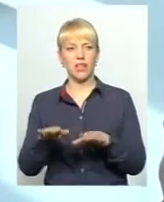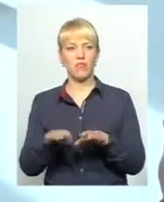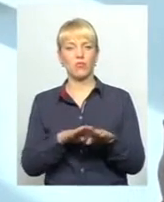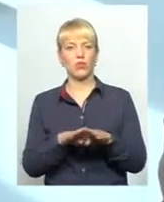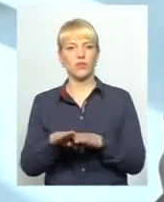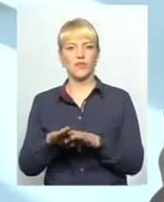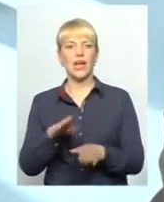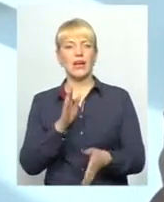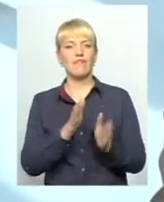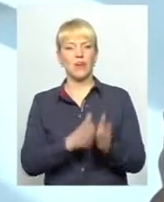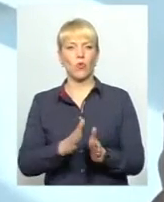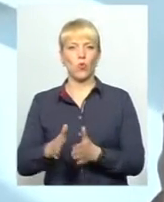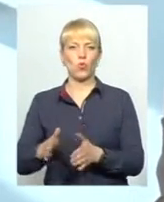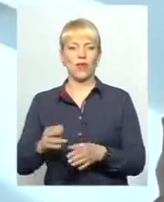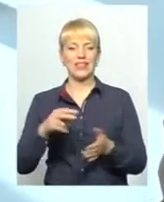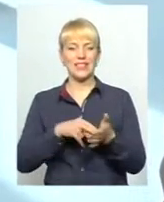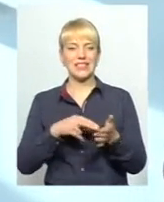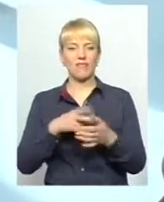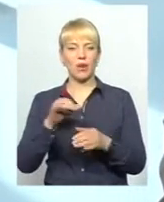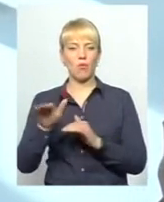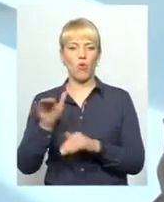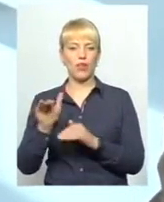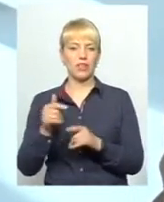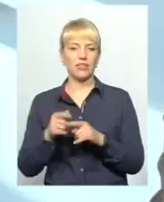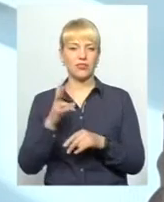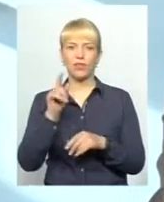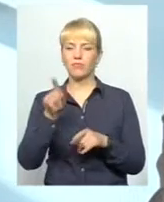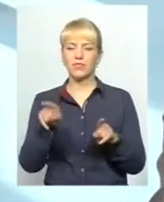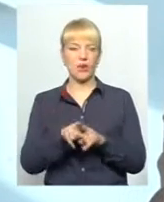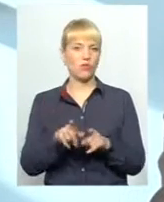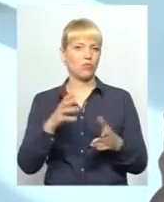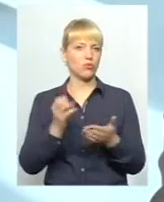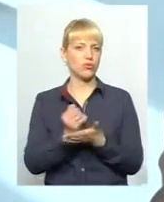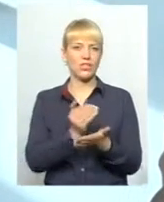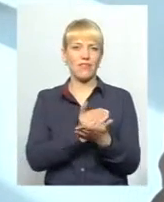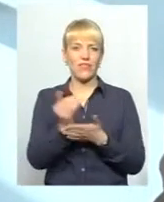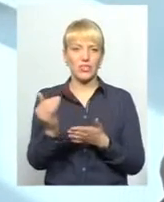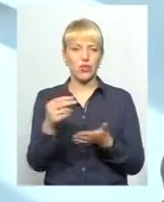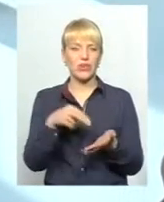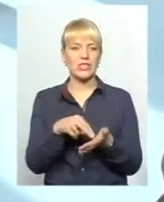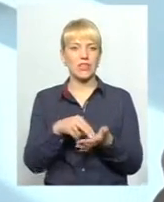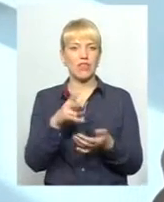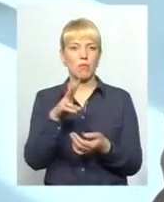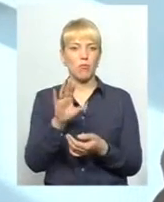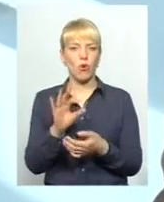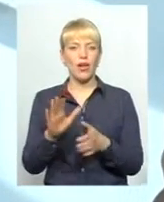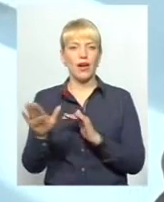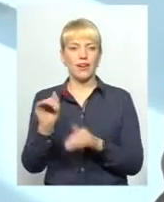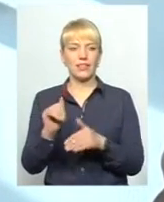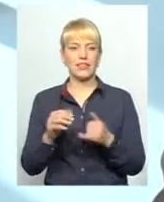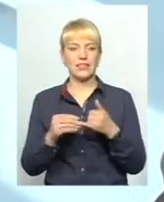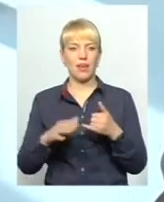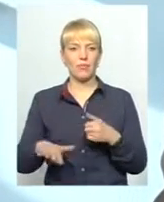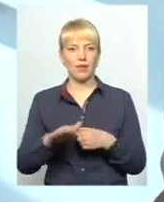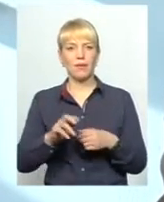регулювати ставку по оренді. Є, але там все одно дуже висока ставка по оренді землі, державні